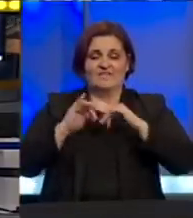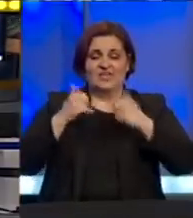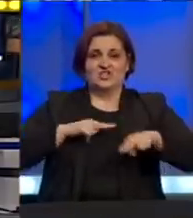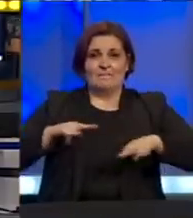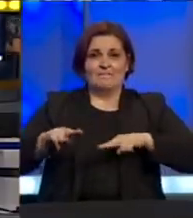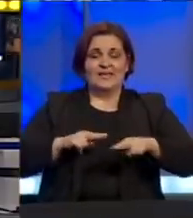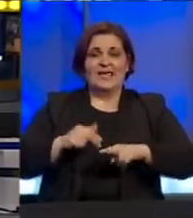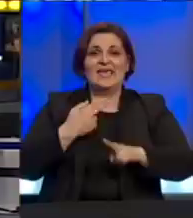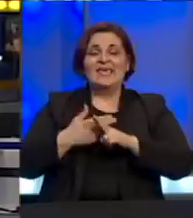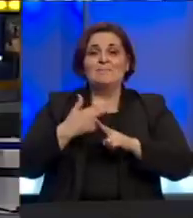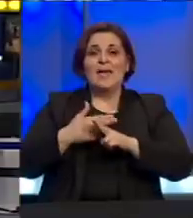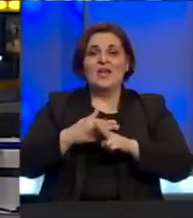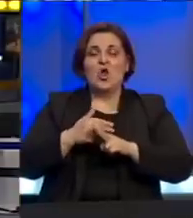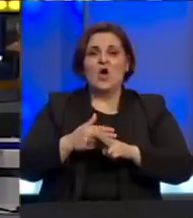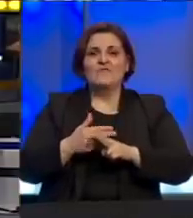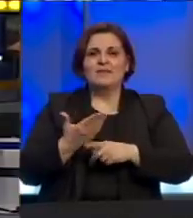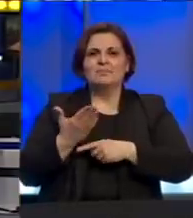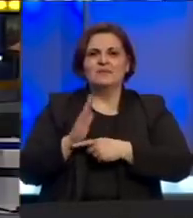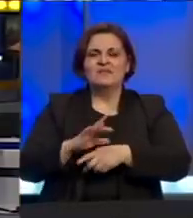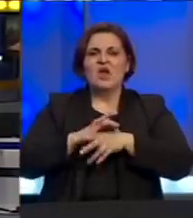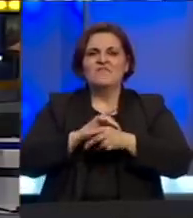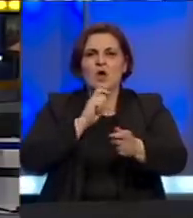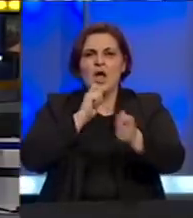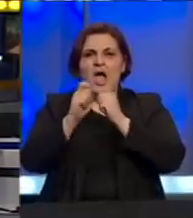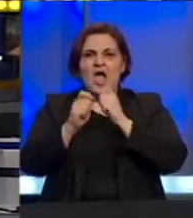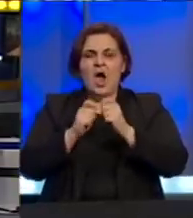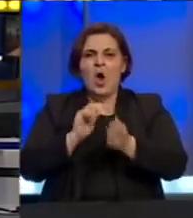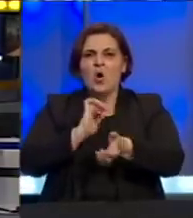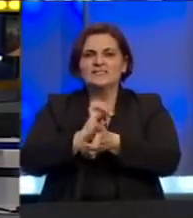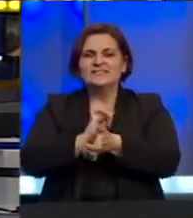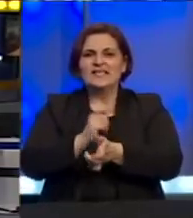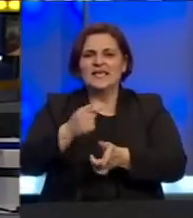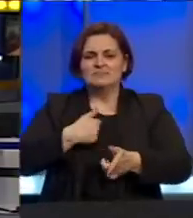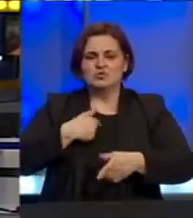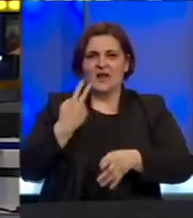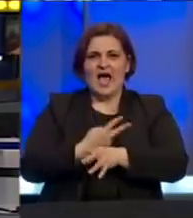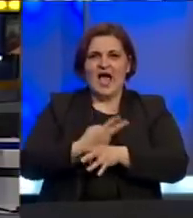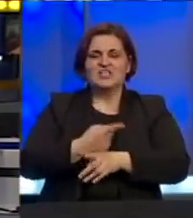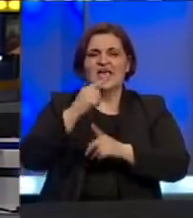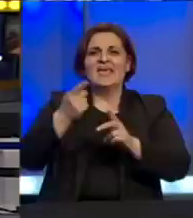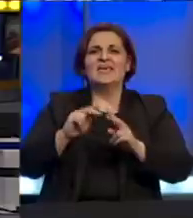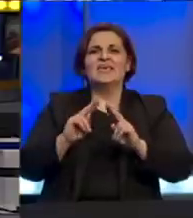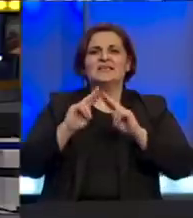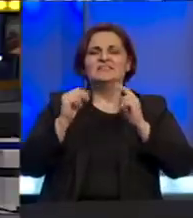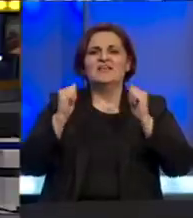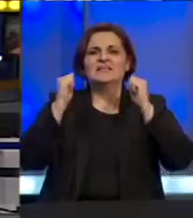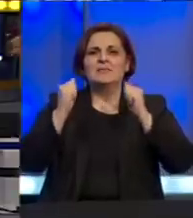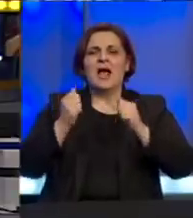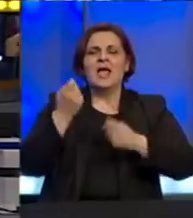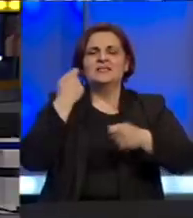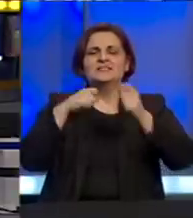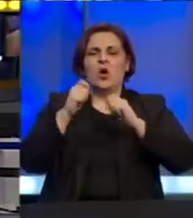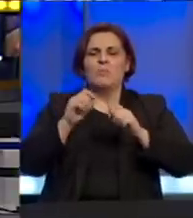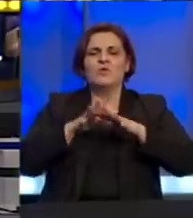ministara imenovano je i zaslanstvo za vođenje pregovora o zajmu između naše zemlje i Međunarodne banke za obnovu i